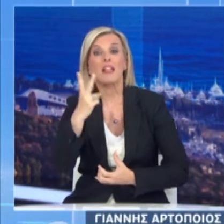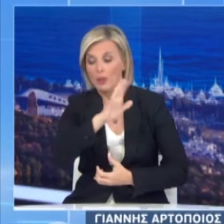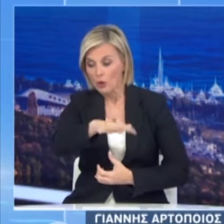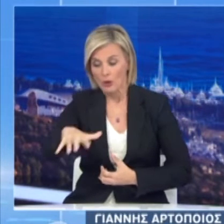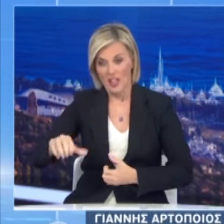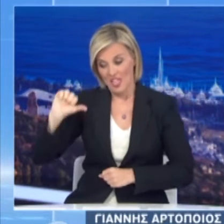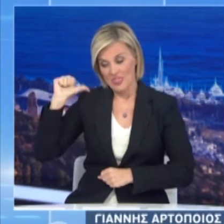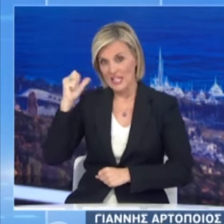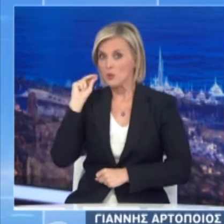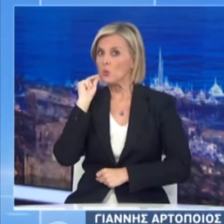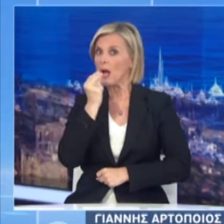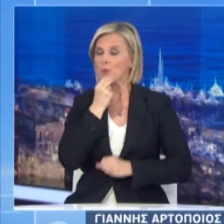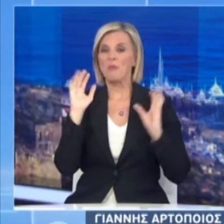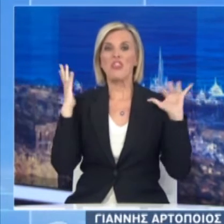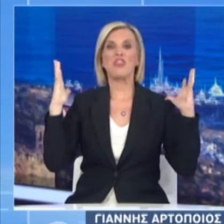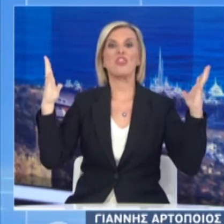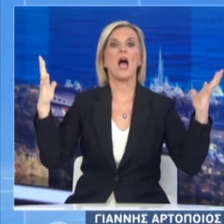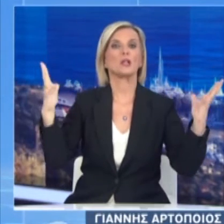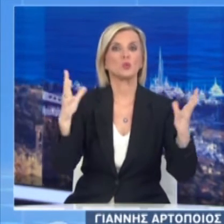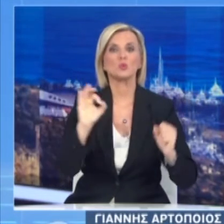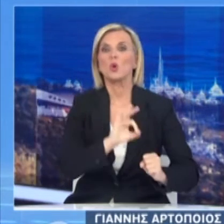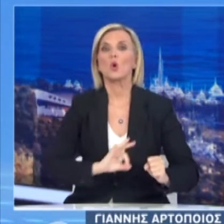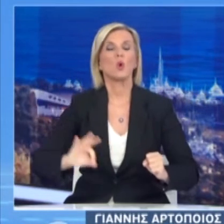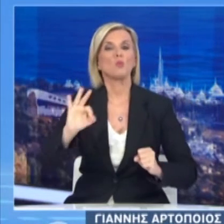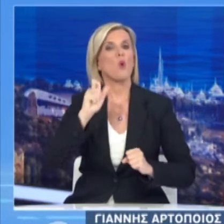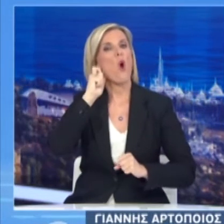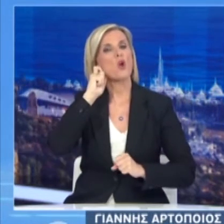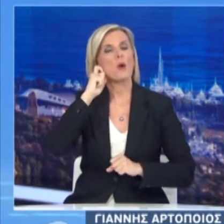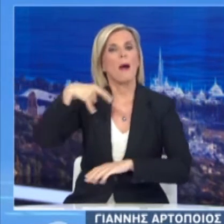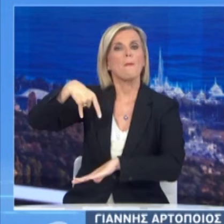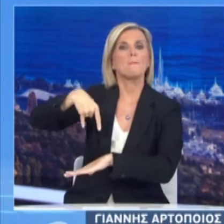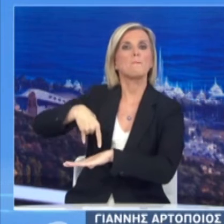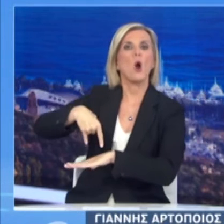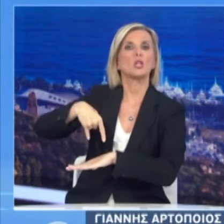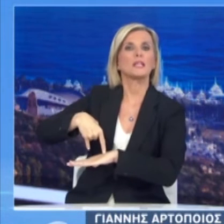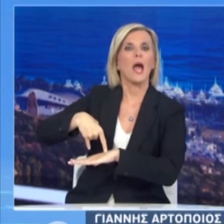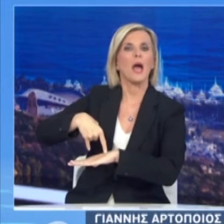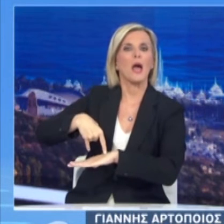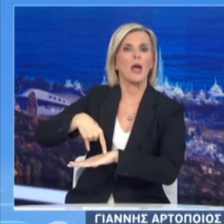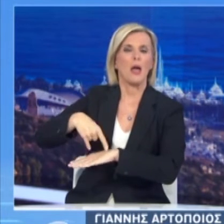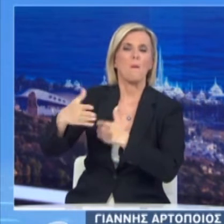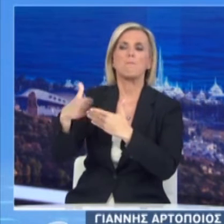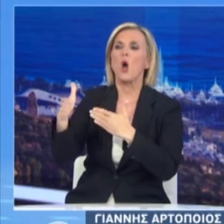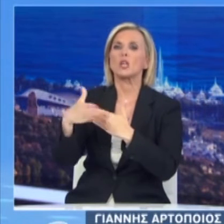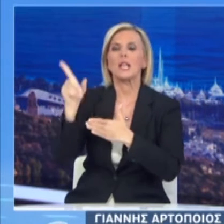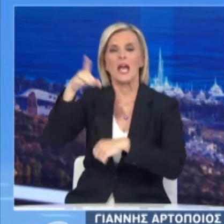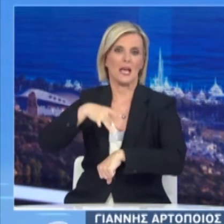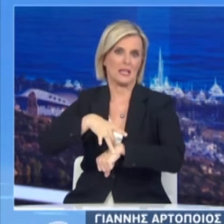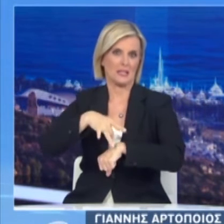εκδηλώθηκε χθες το απόγευμα, στην περιοχή Πόρτες Αχαΐας, αντιμετωπίζονται πολλές ενεργές καύσεις.